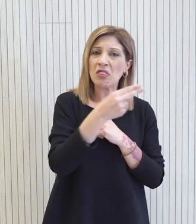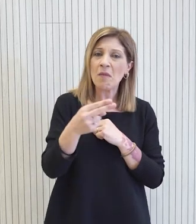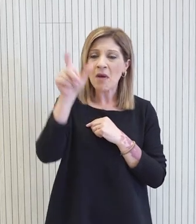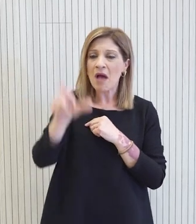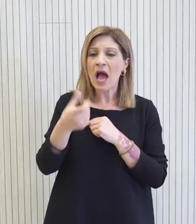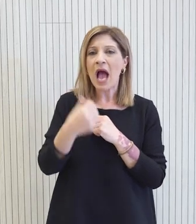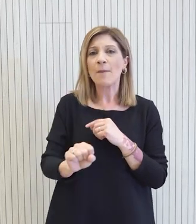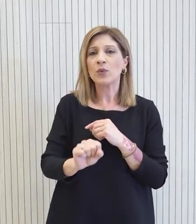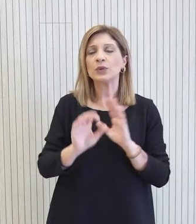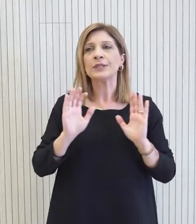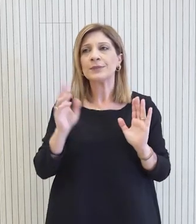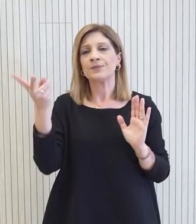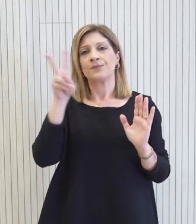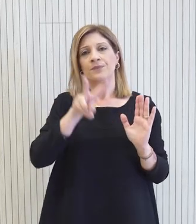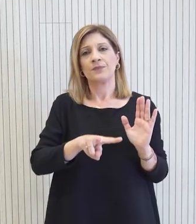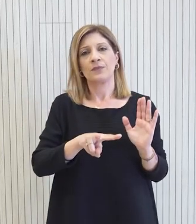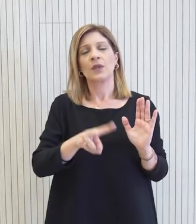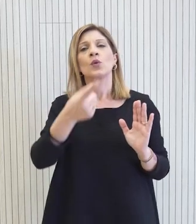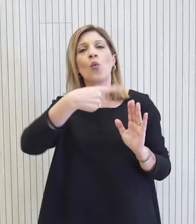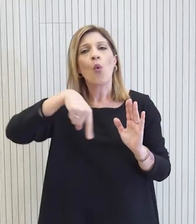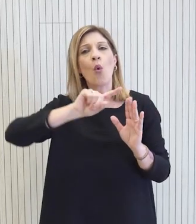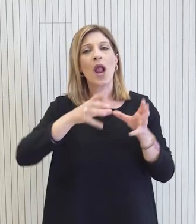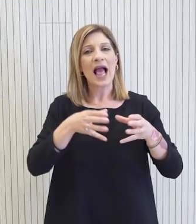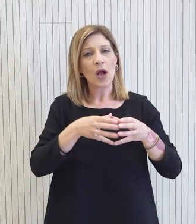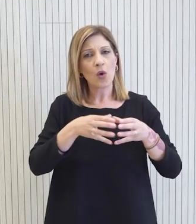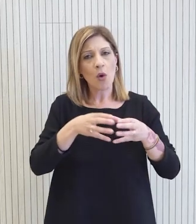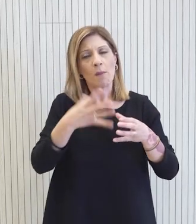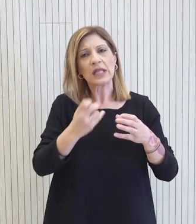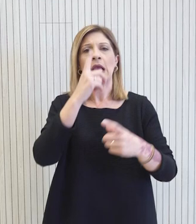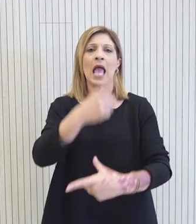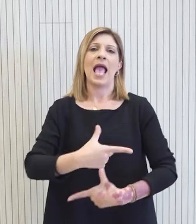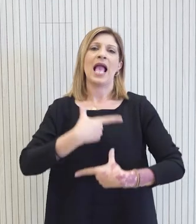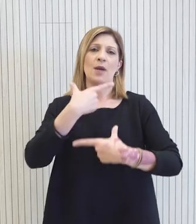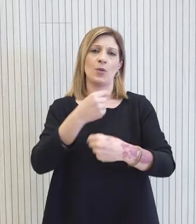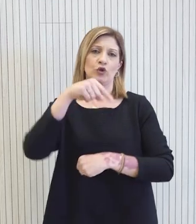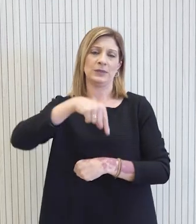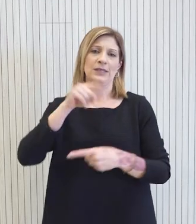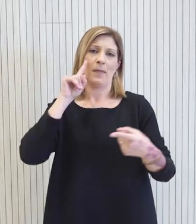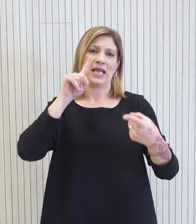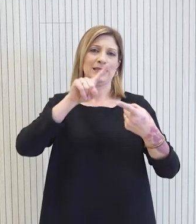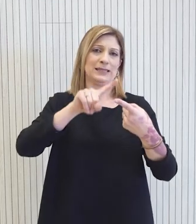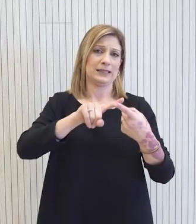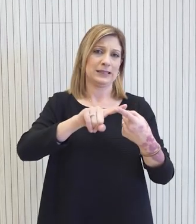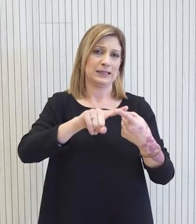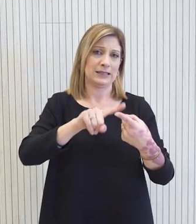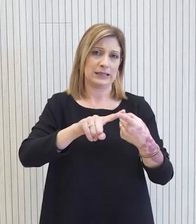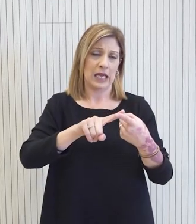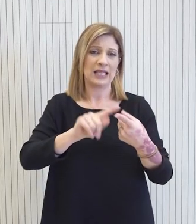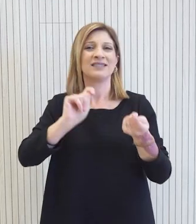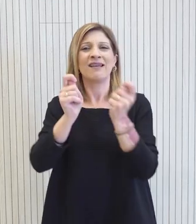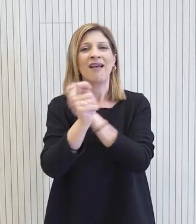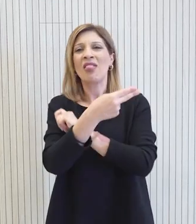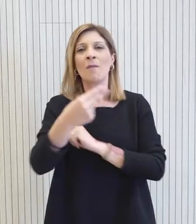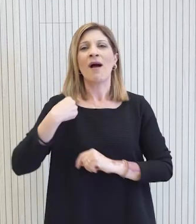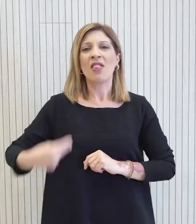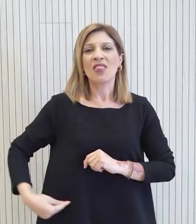Όλες οι πολιτικές δυνάγημες εκπροσωπούνταν σε αυτή την πολύ σημαντική σύσκεψη για μια από τις πιο μεγάλες μεταρρυθμίσεις